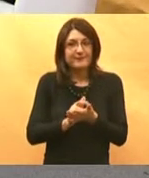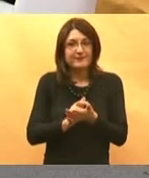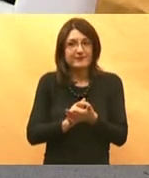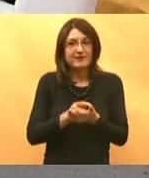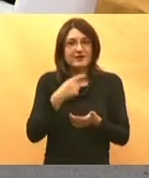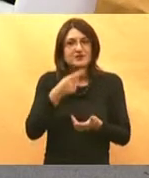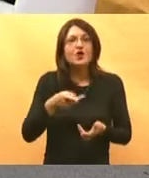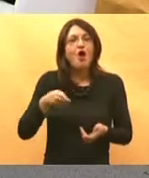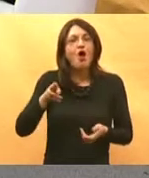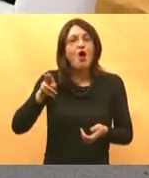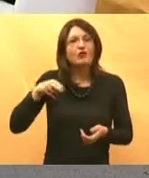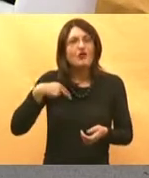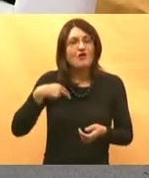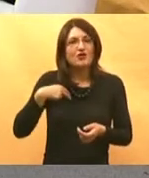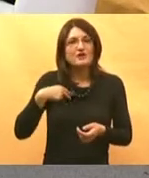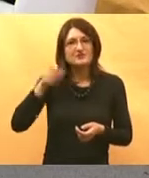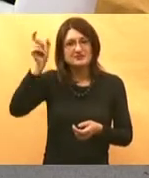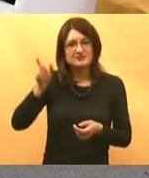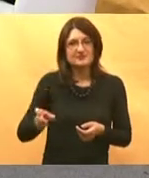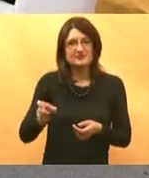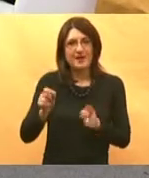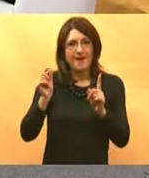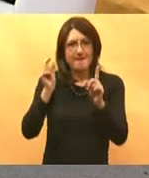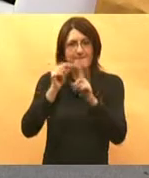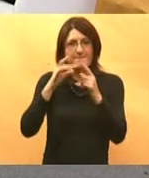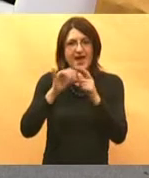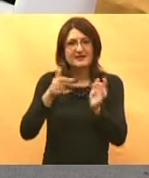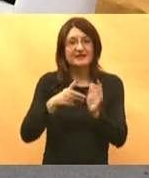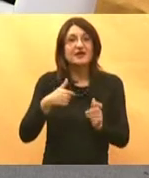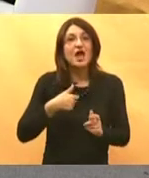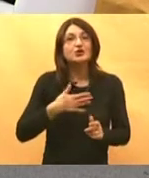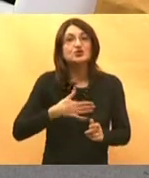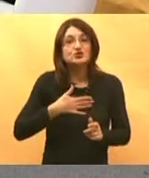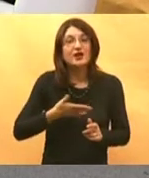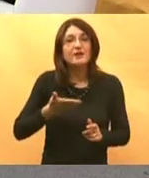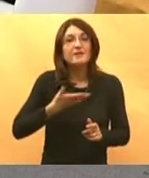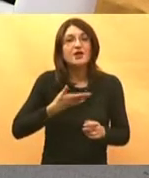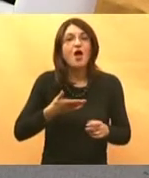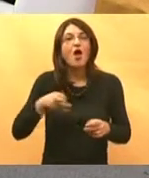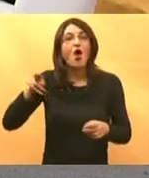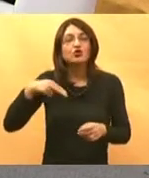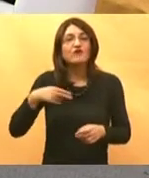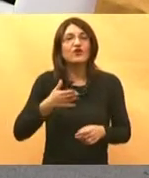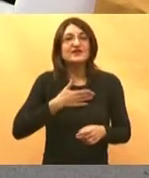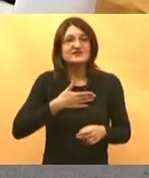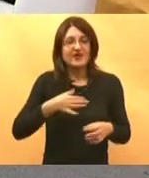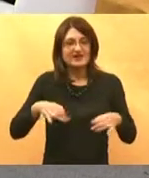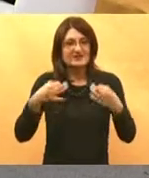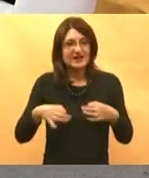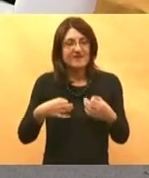odgovornost pacijenata pa između ostalog sam ja osoba koja želim preuzeti odgovornost za svoje zdravlje međutim